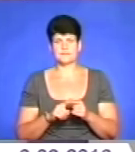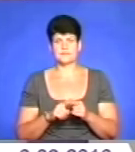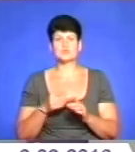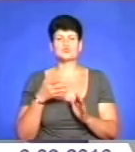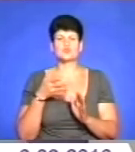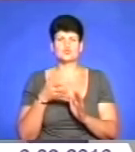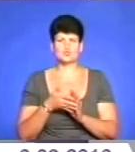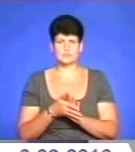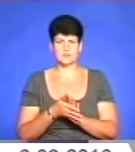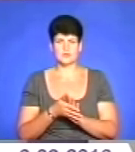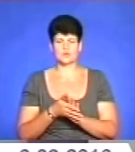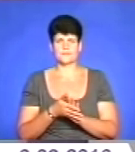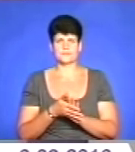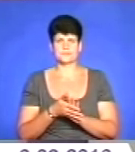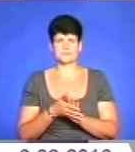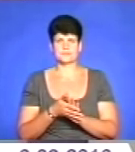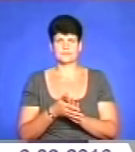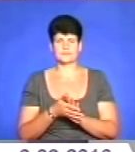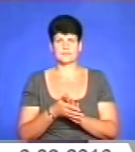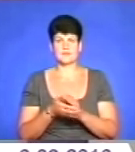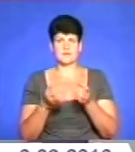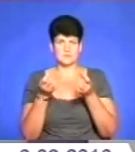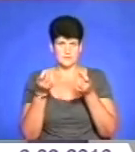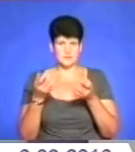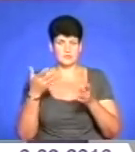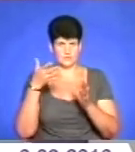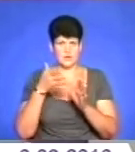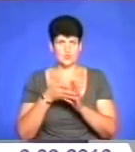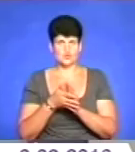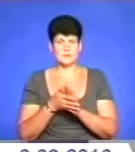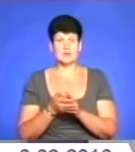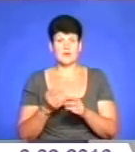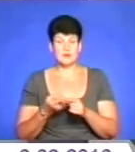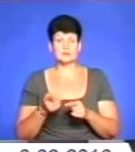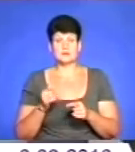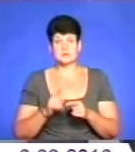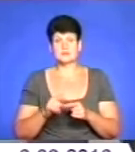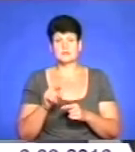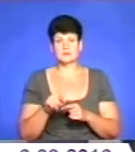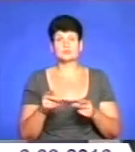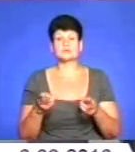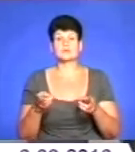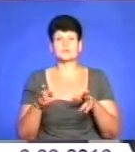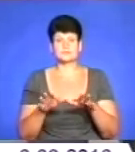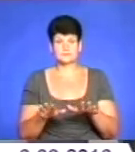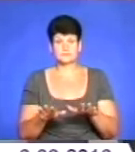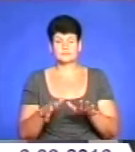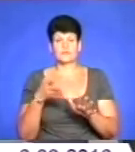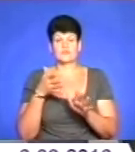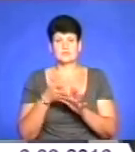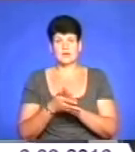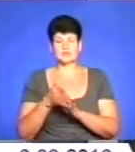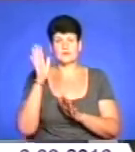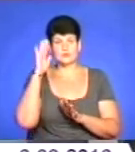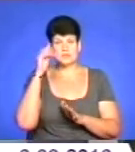зрозуміло, досить примітивно ніби для розуміння. Але це парадокс, який в нас залишається. Витрати води на